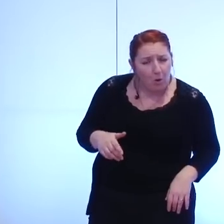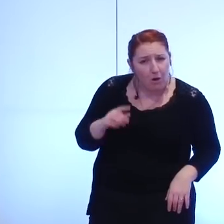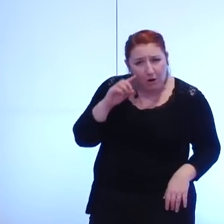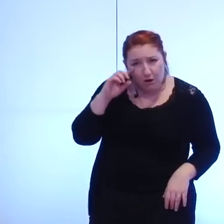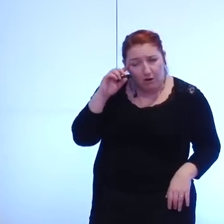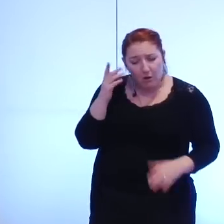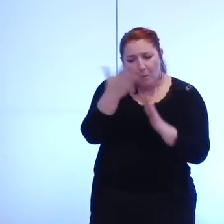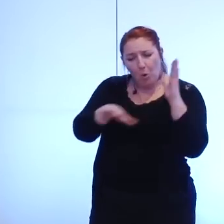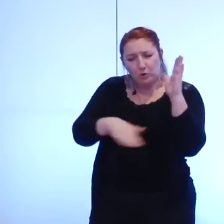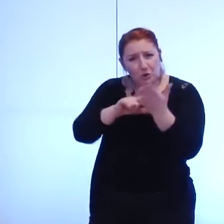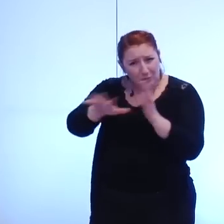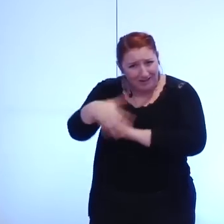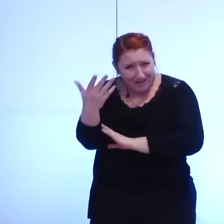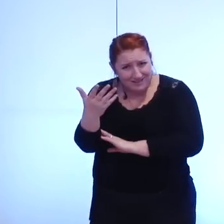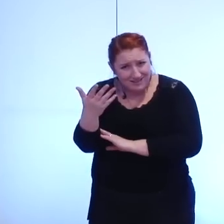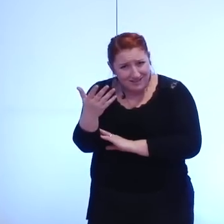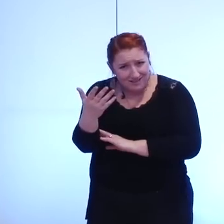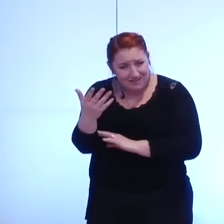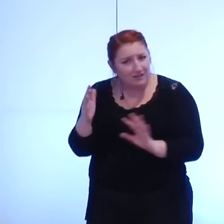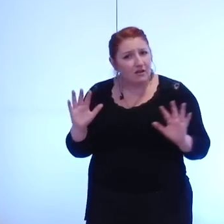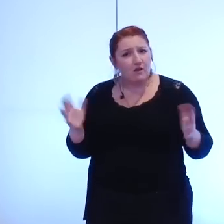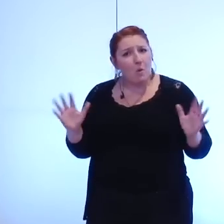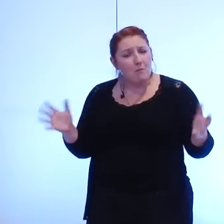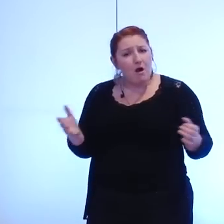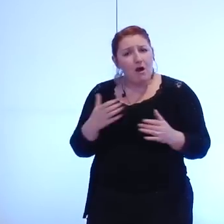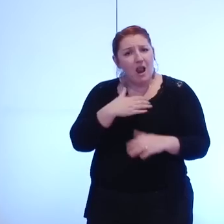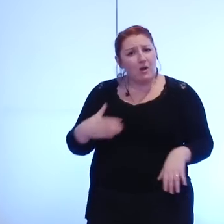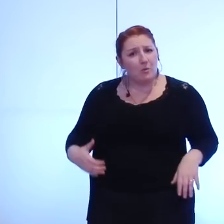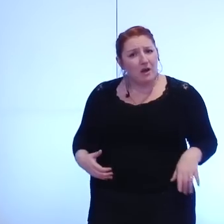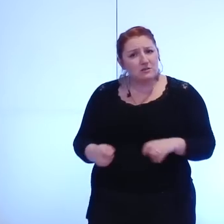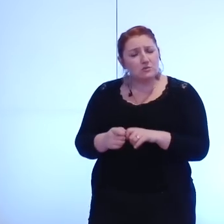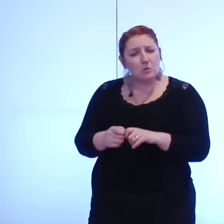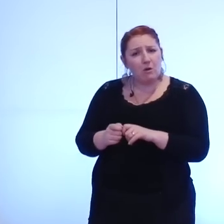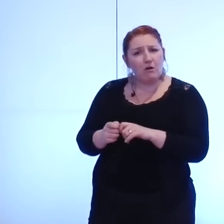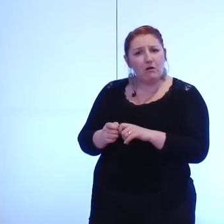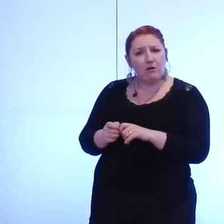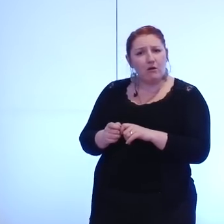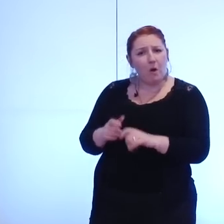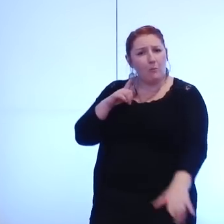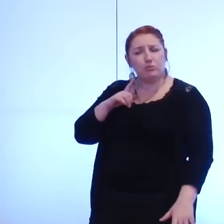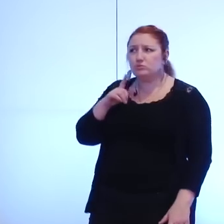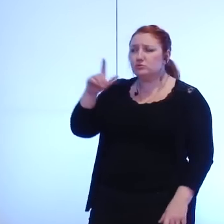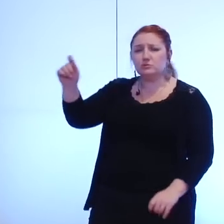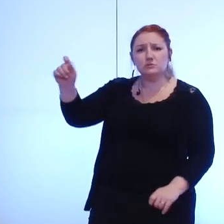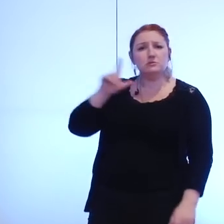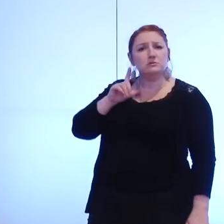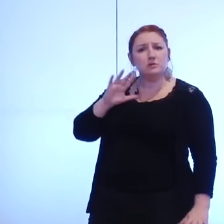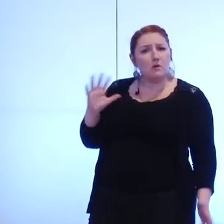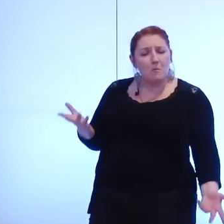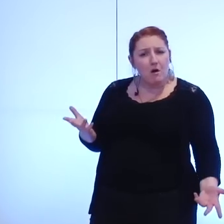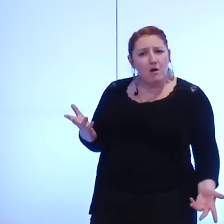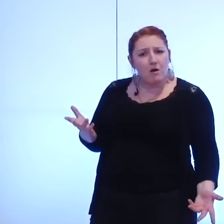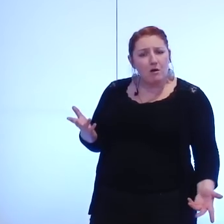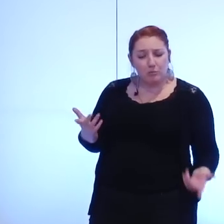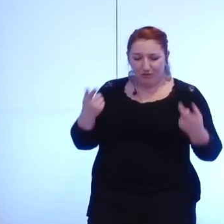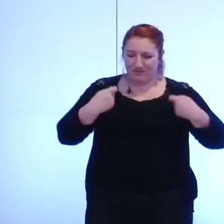à l'automne 2015 et comment on va faire l'agglomération pour nous rembourser ainsi que cet écrit les frais que nous allons